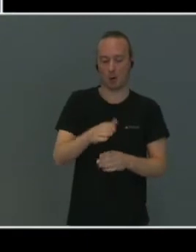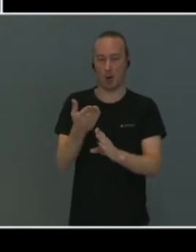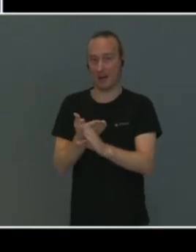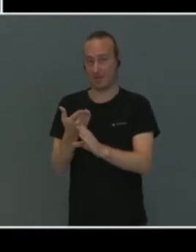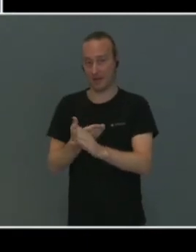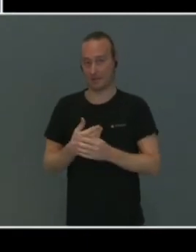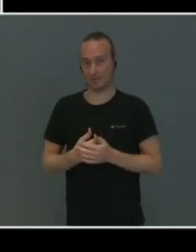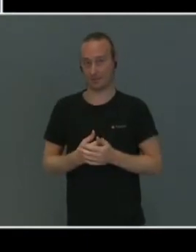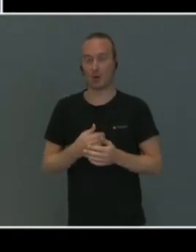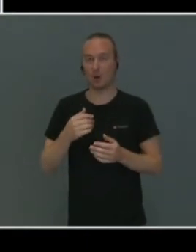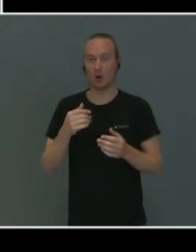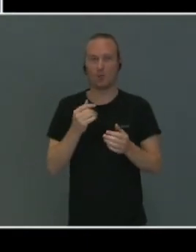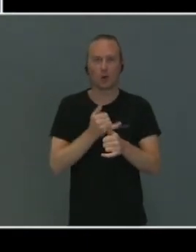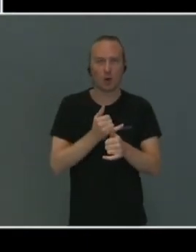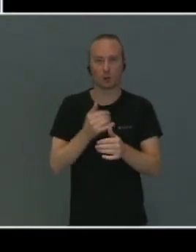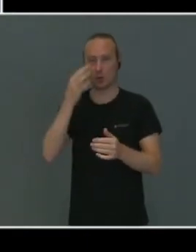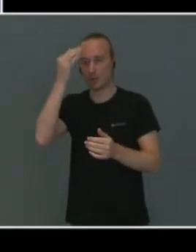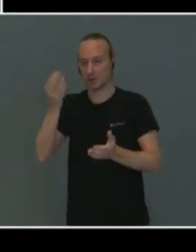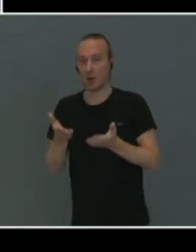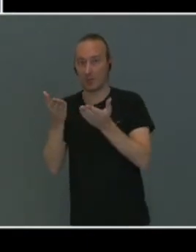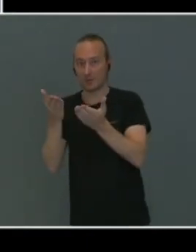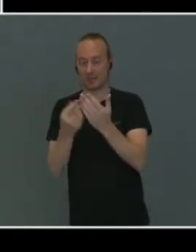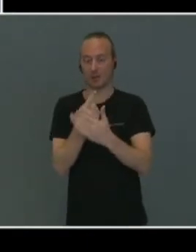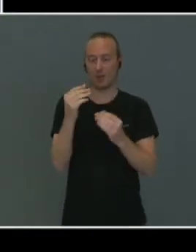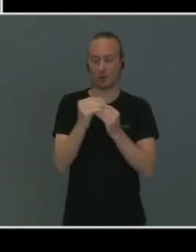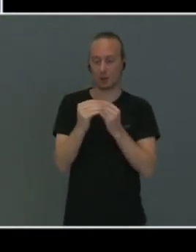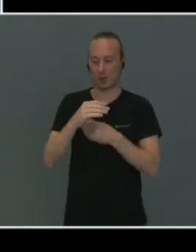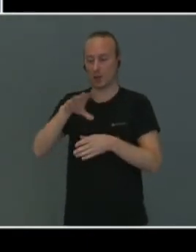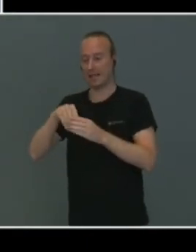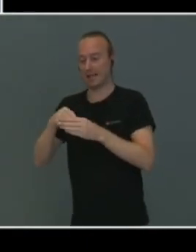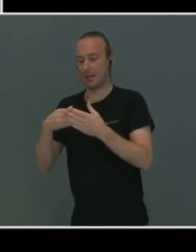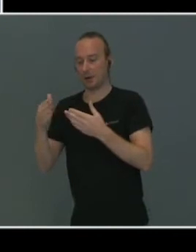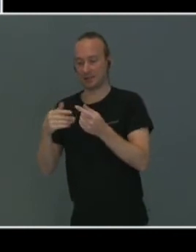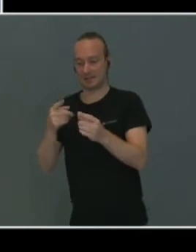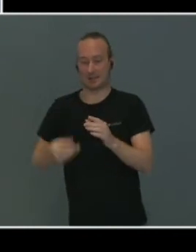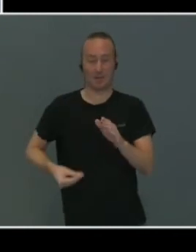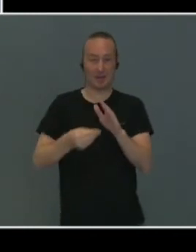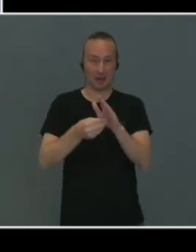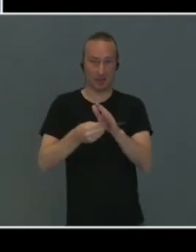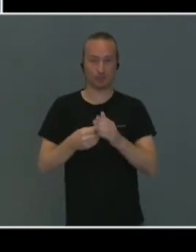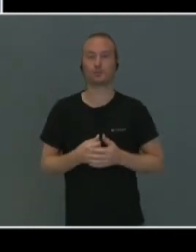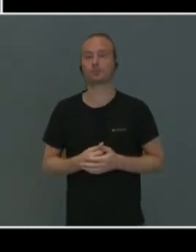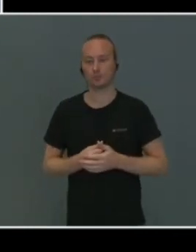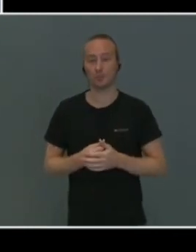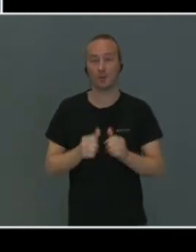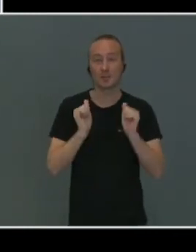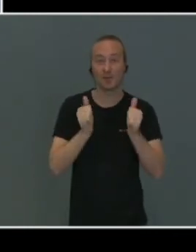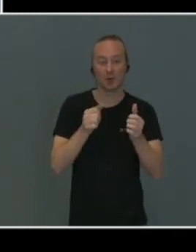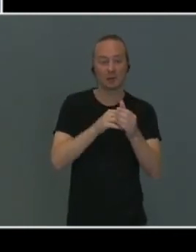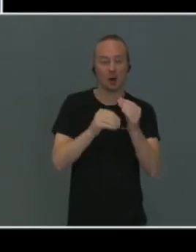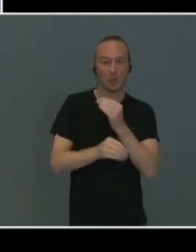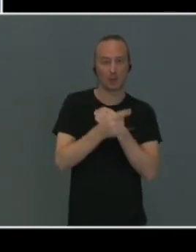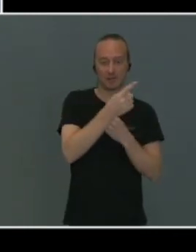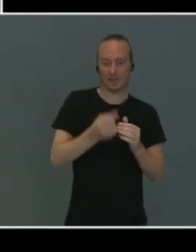Det skal kompetanseløftet for spesialpedagogikk og inkluderende praksis bidra til. Og så skal selvfølgelig Statped